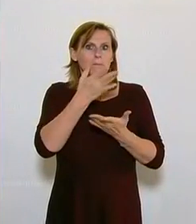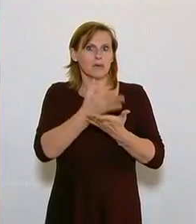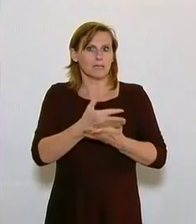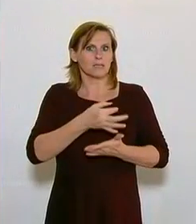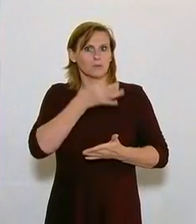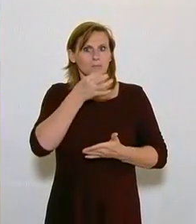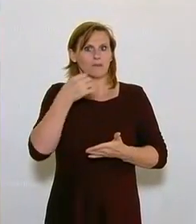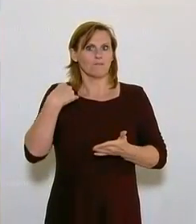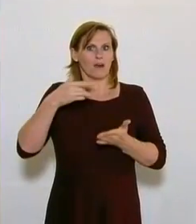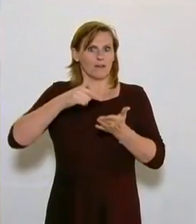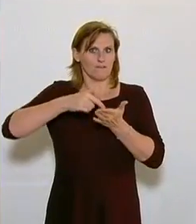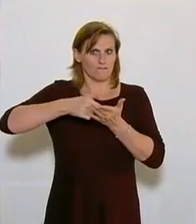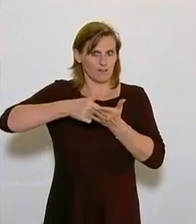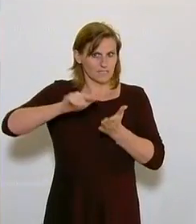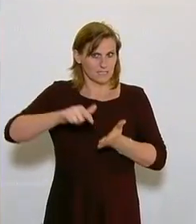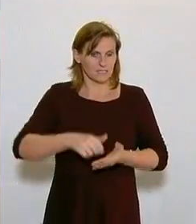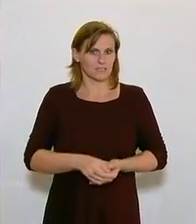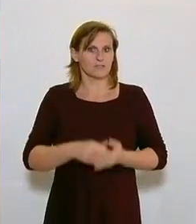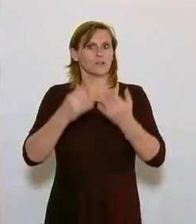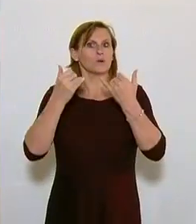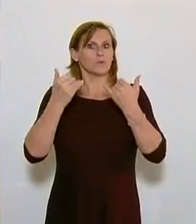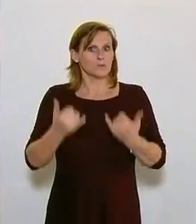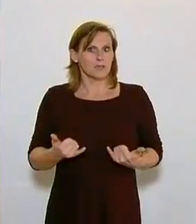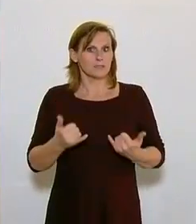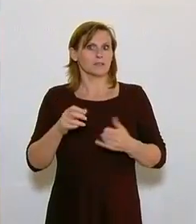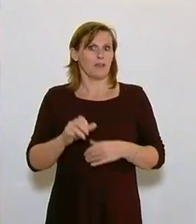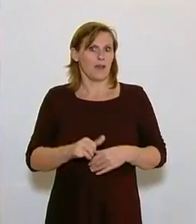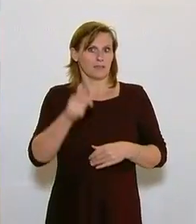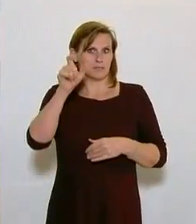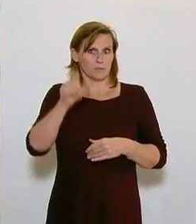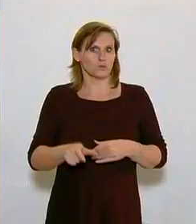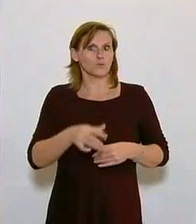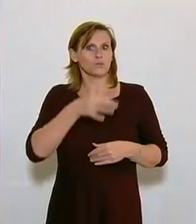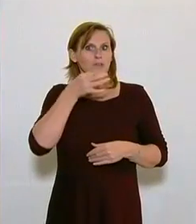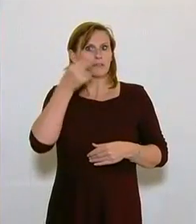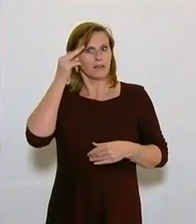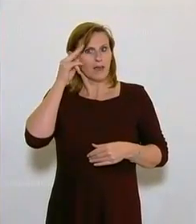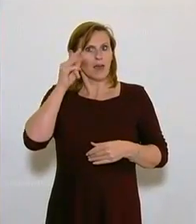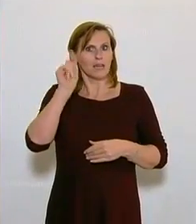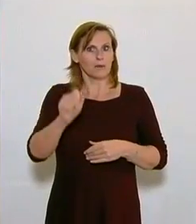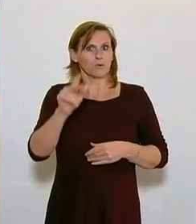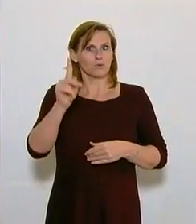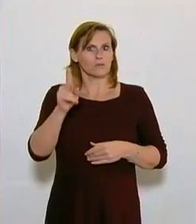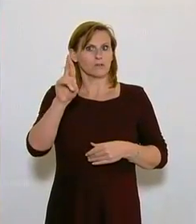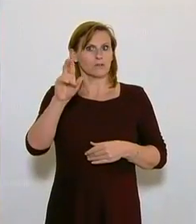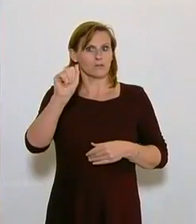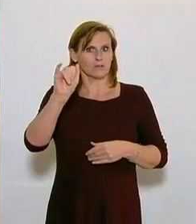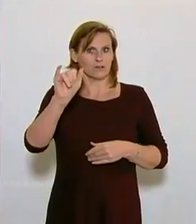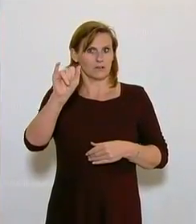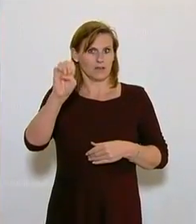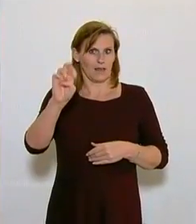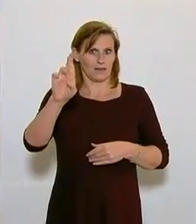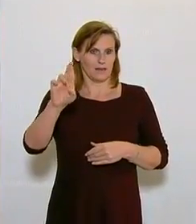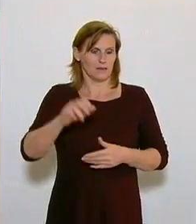und den Kulturbereich bis Ende 2021 verlängert. Demnach ist auch für Speisen und Getränke in Restaurants, Hotelübernachtungen und